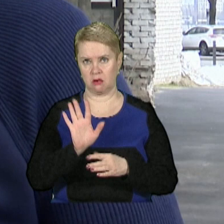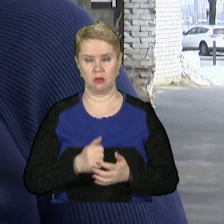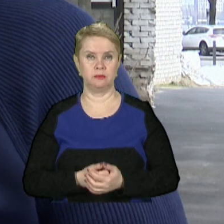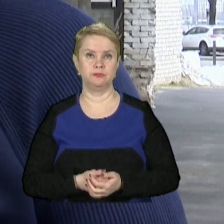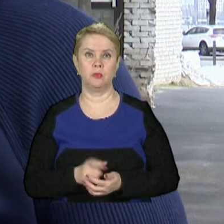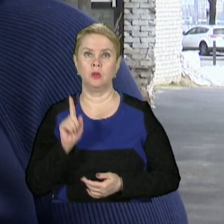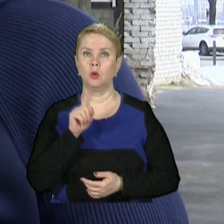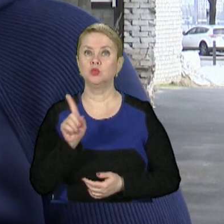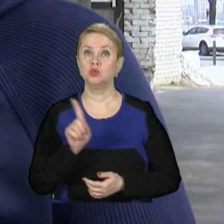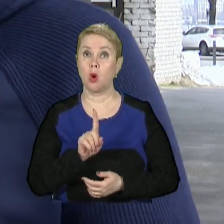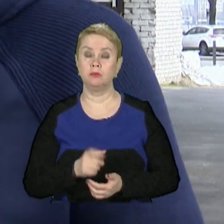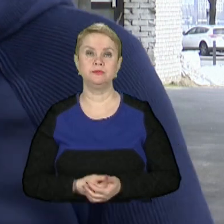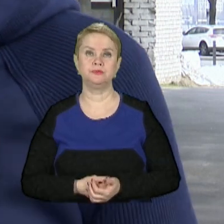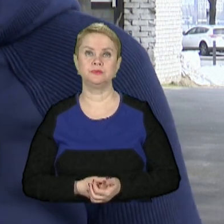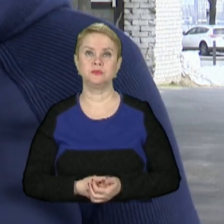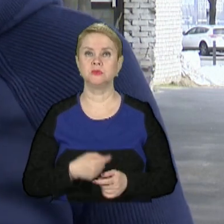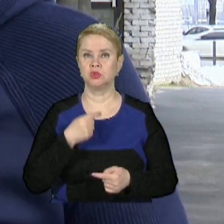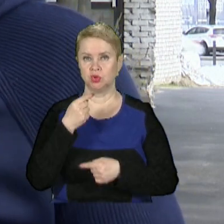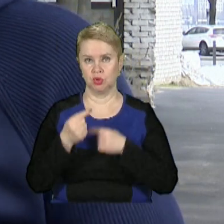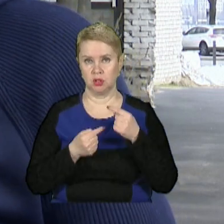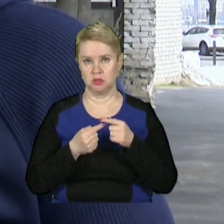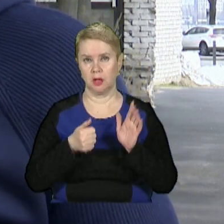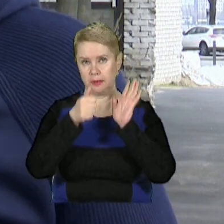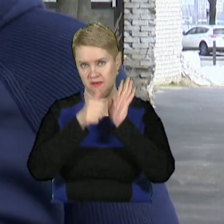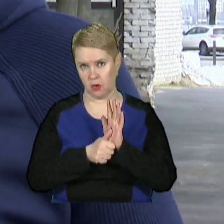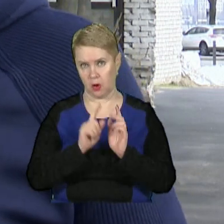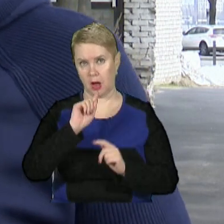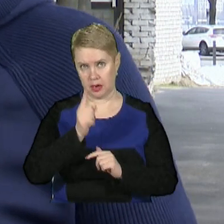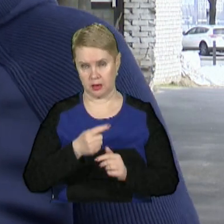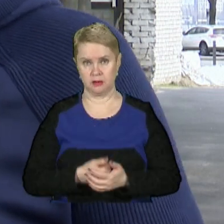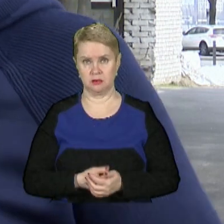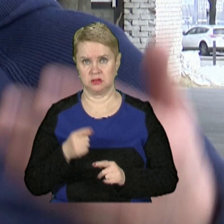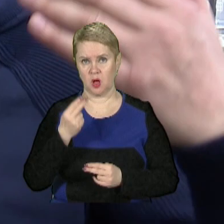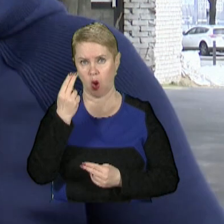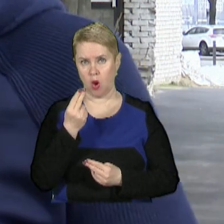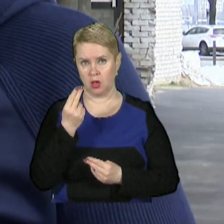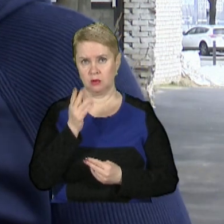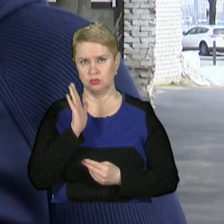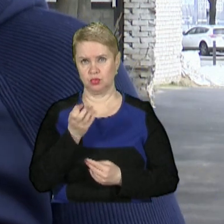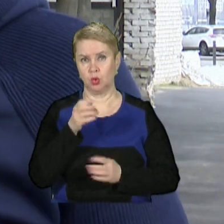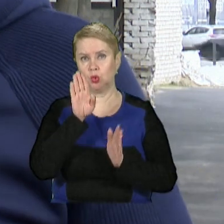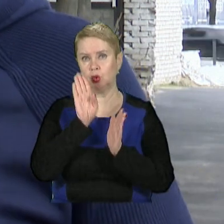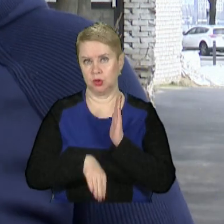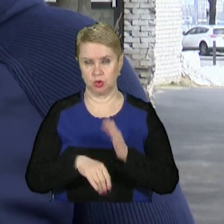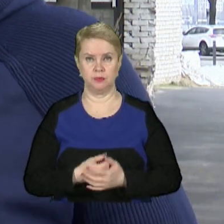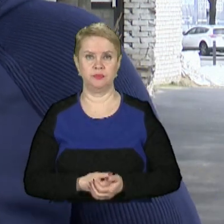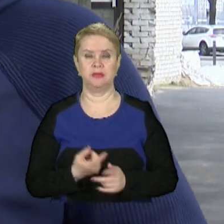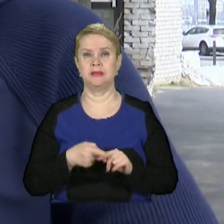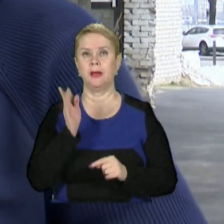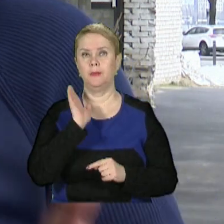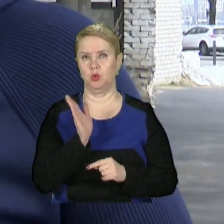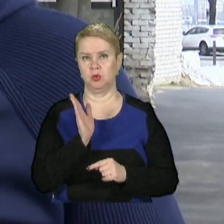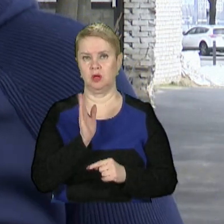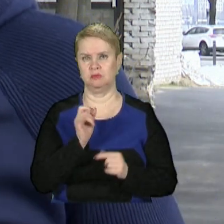тому що через пів року, рік, ці кольори ще будуть гіршими. Це буде